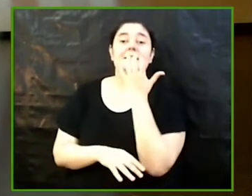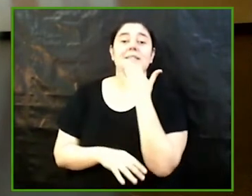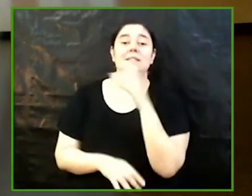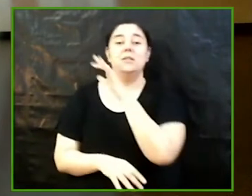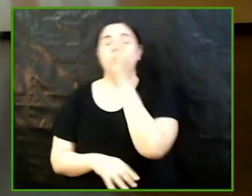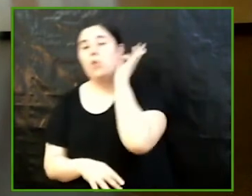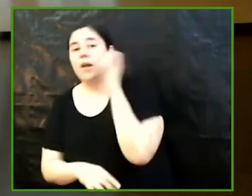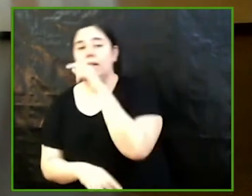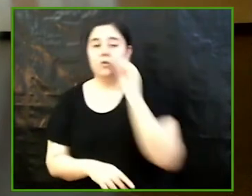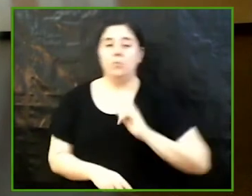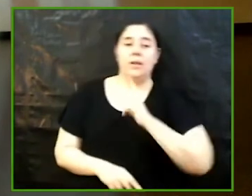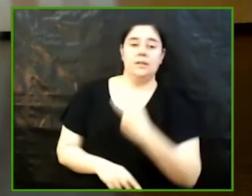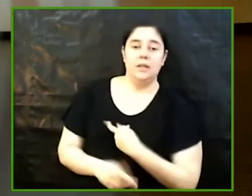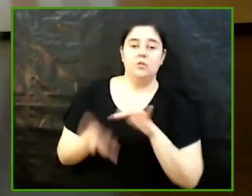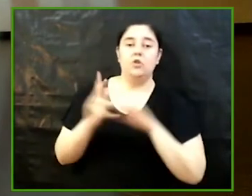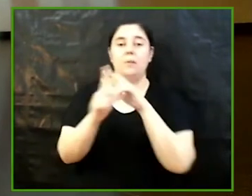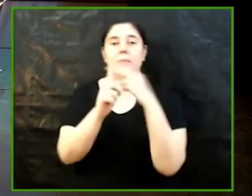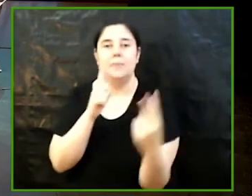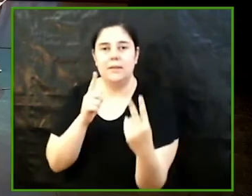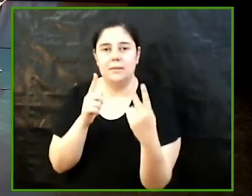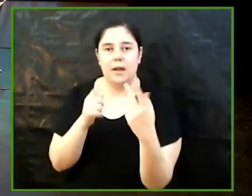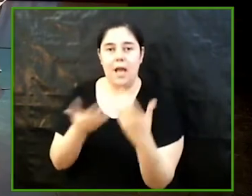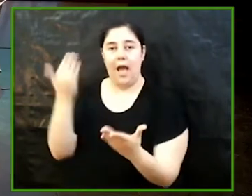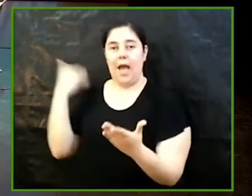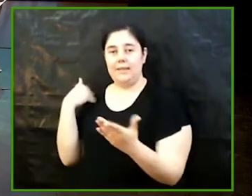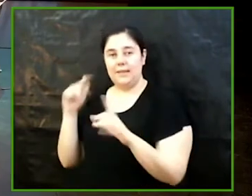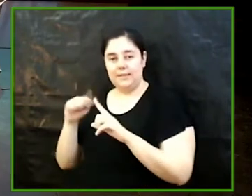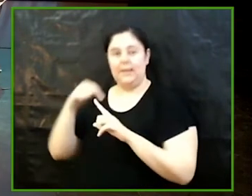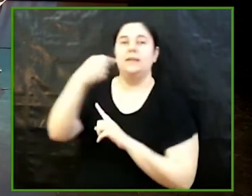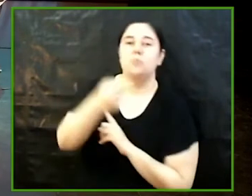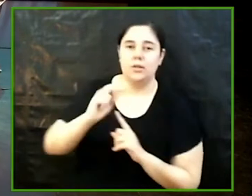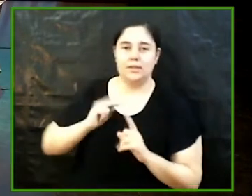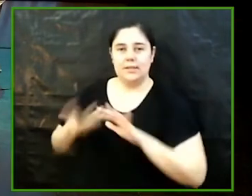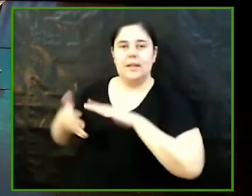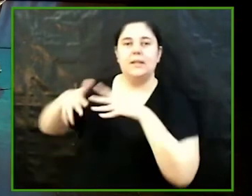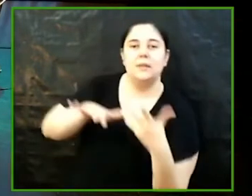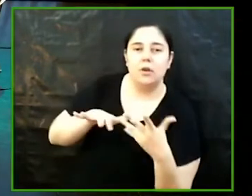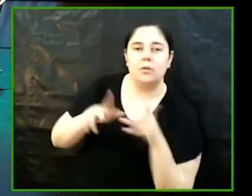Durante i Després de la Transició Tutora Lídia Arroyo Prieto Laura